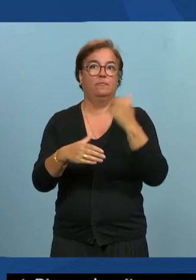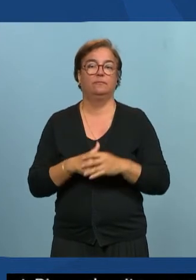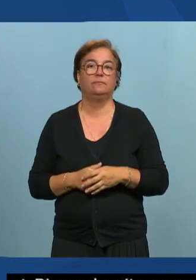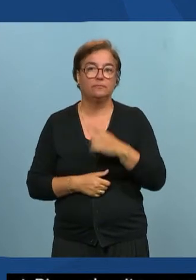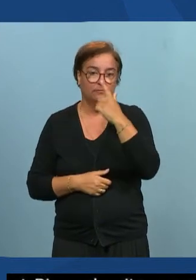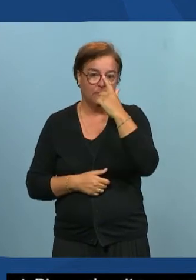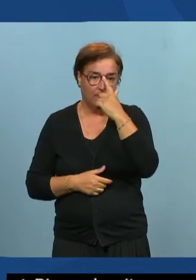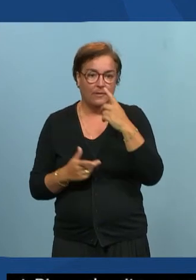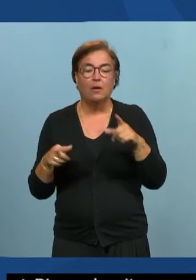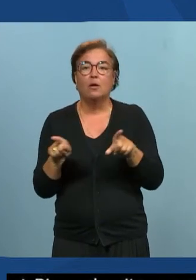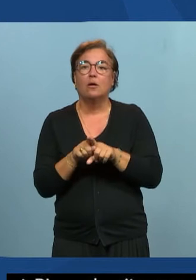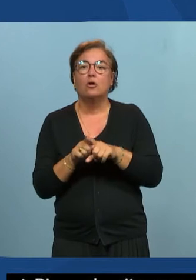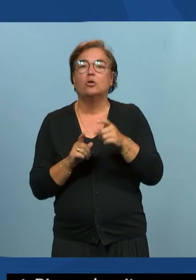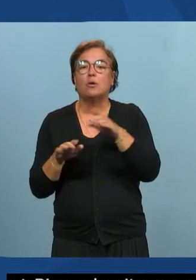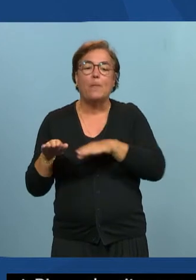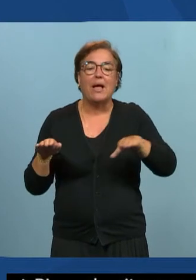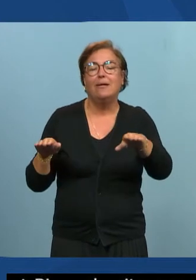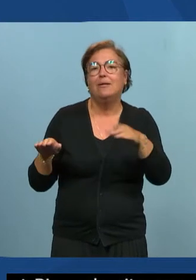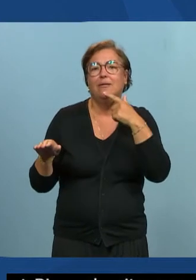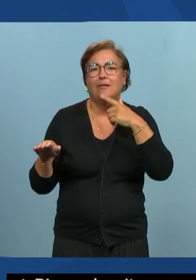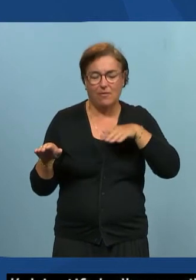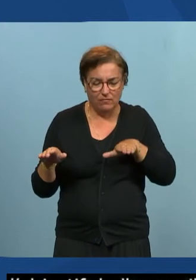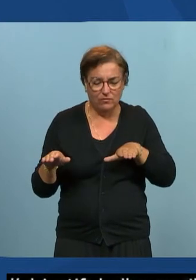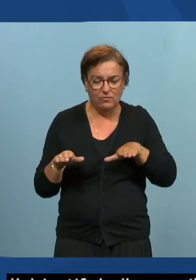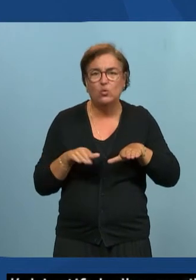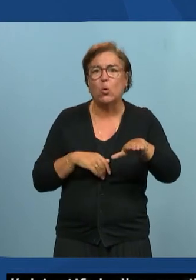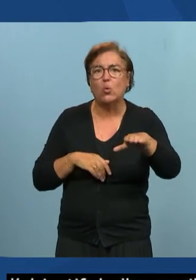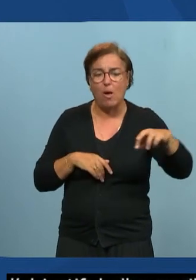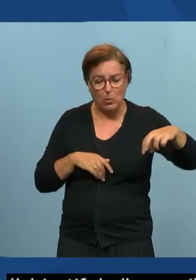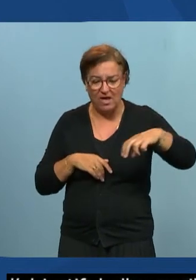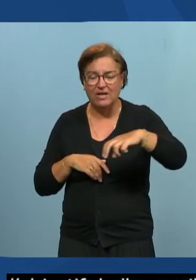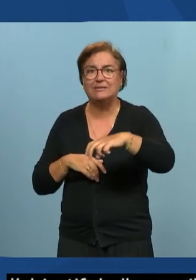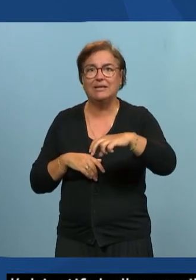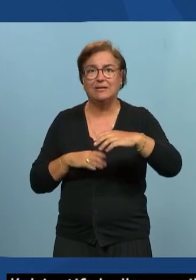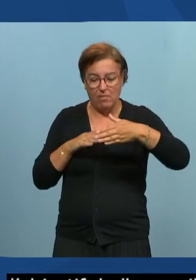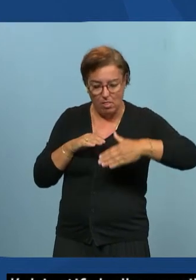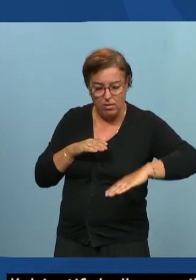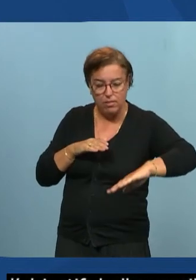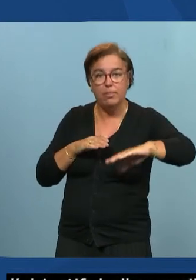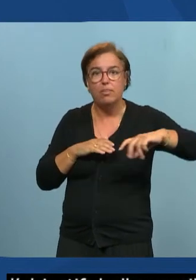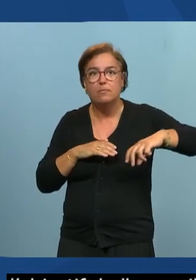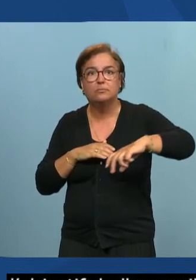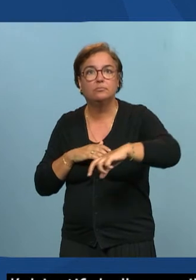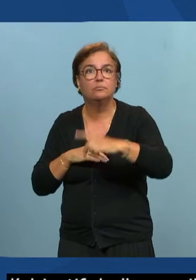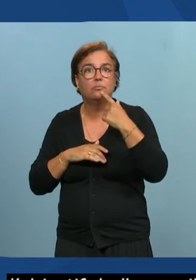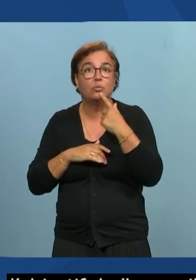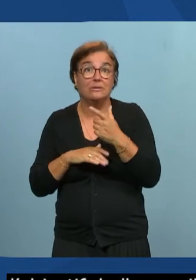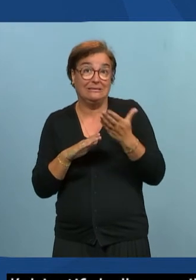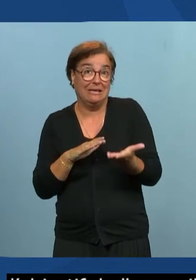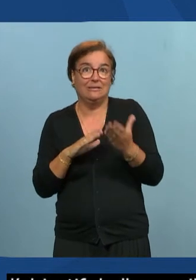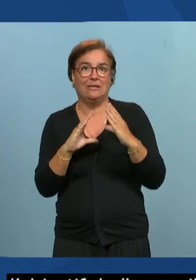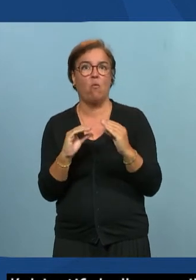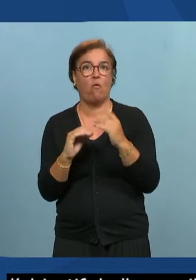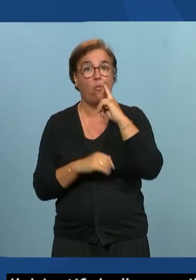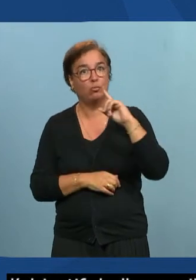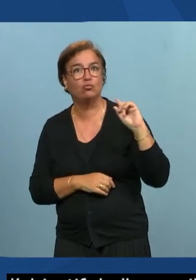trottoir-bateau qu'on va retrouver au niveau des passages piétons. Quand on traverse la rue, le trottoir se rabaisse au niveau du passage piéton. C'est du confort pour